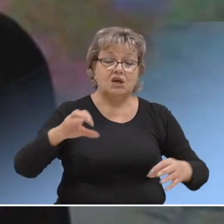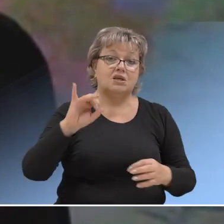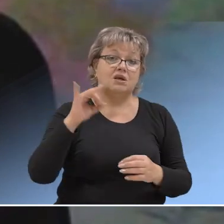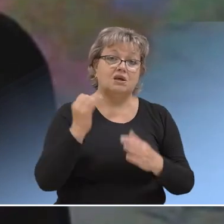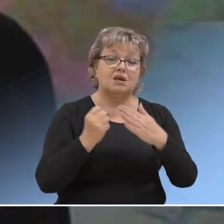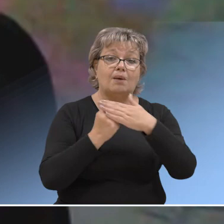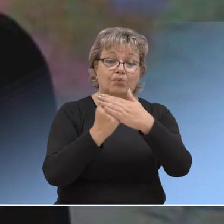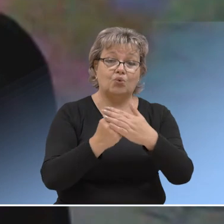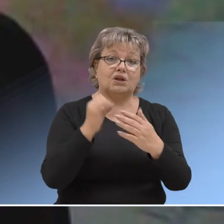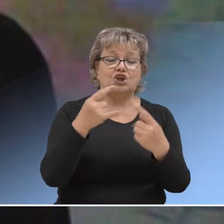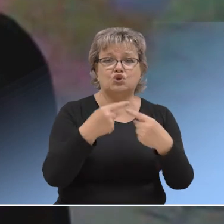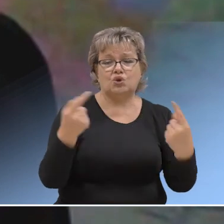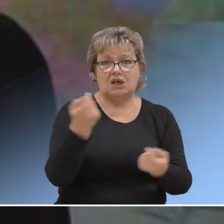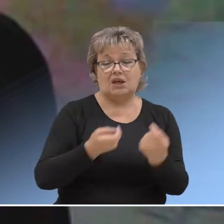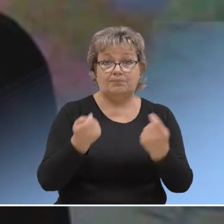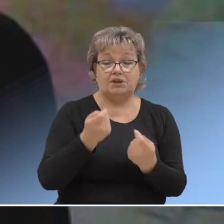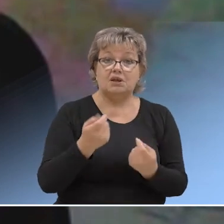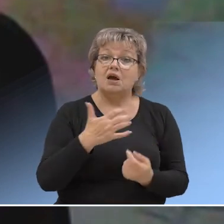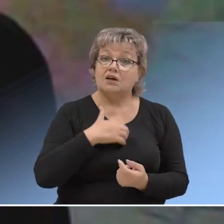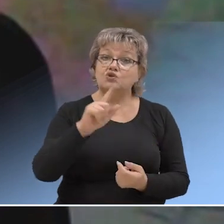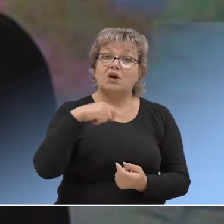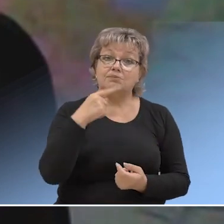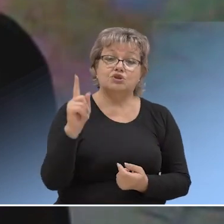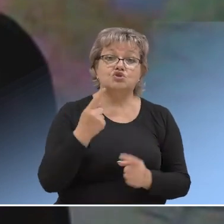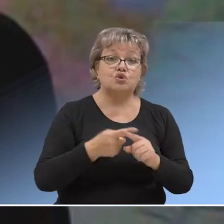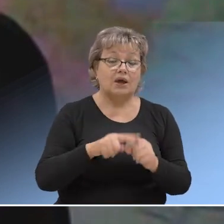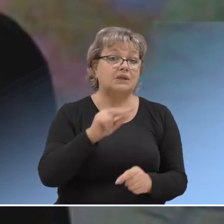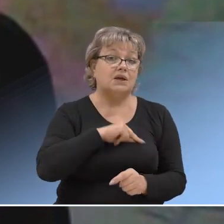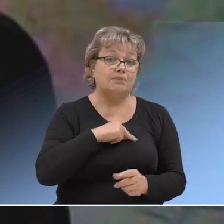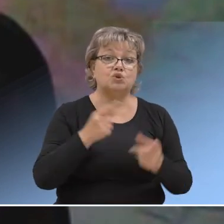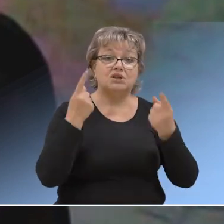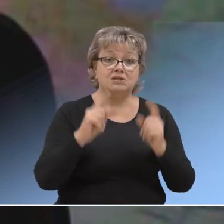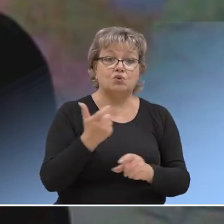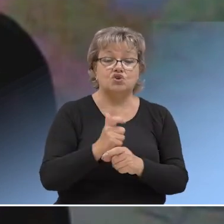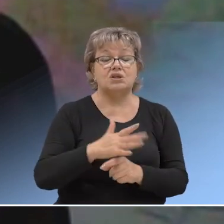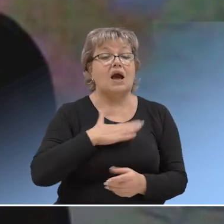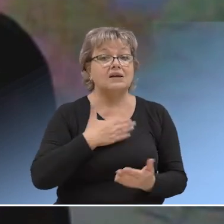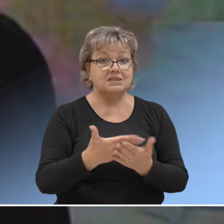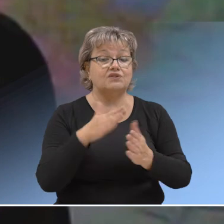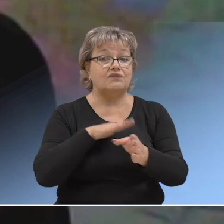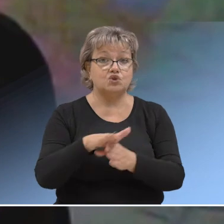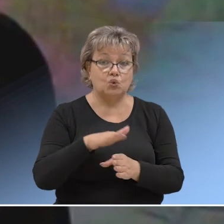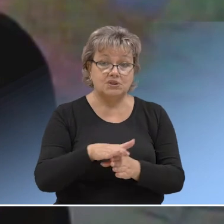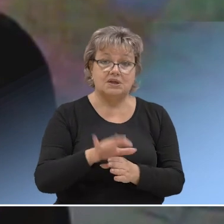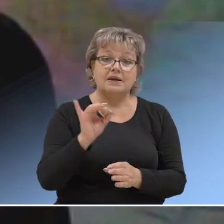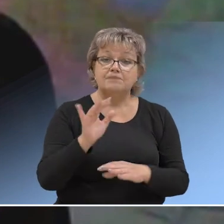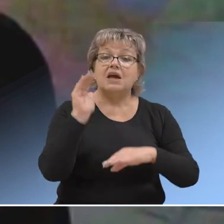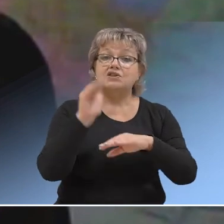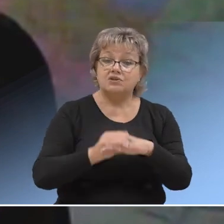касается и ряда других элементов. Хочу отметить, что данная работа действительно очень активно ведется, и